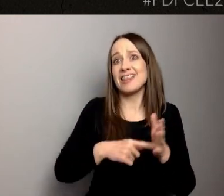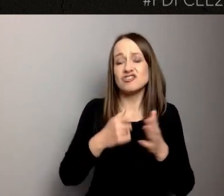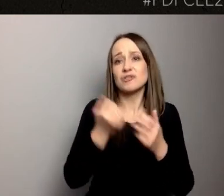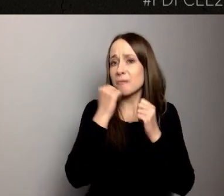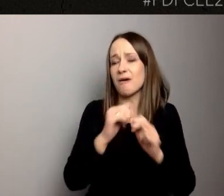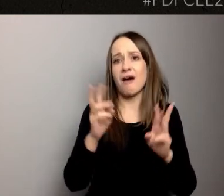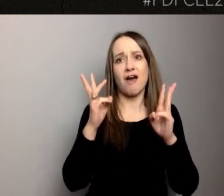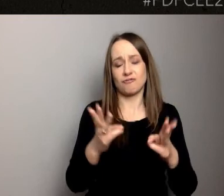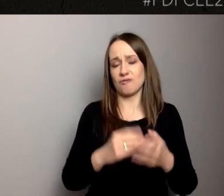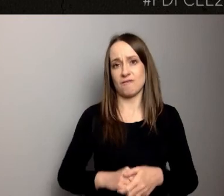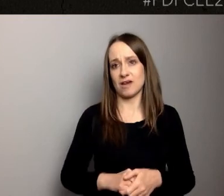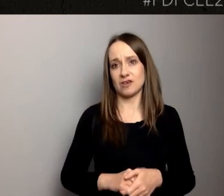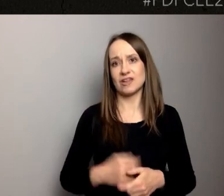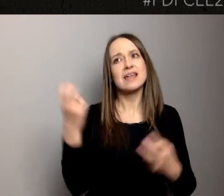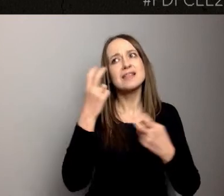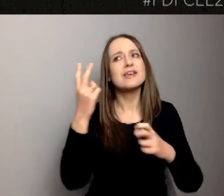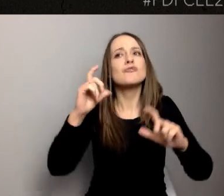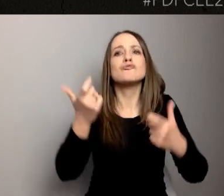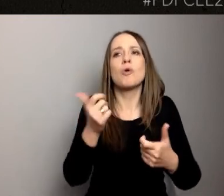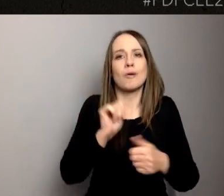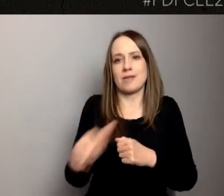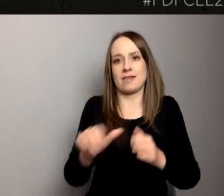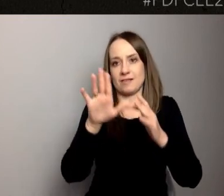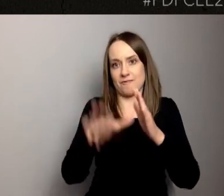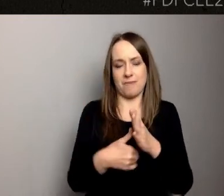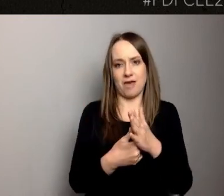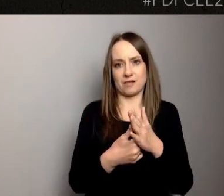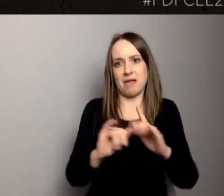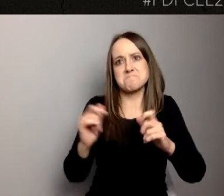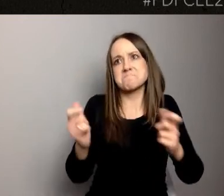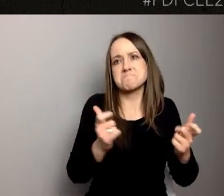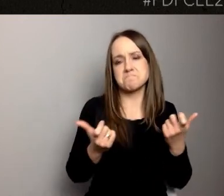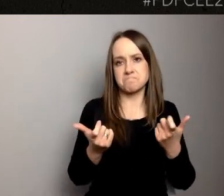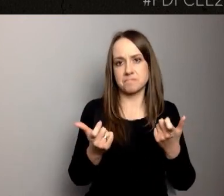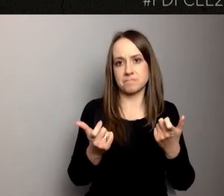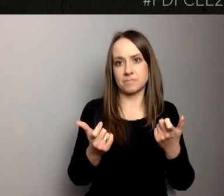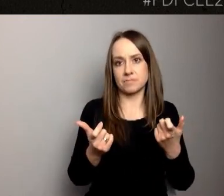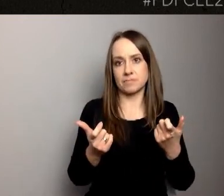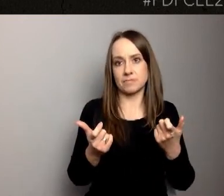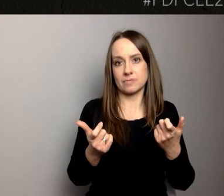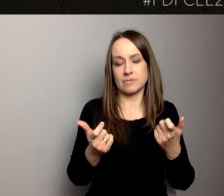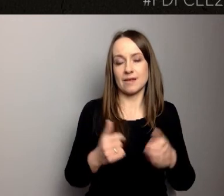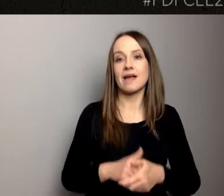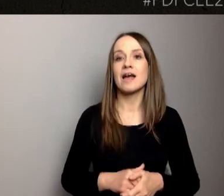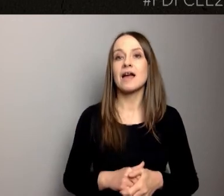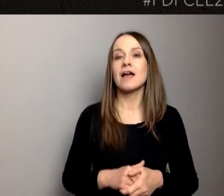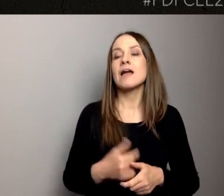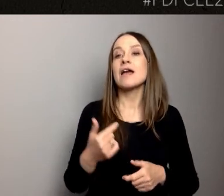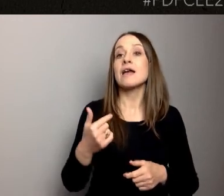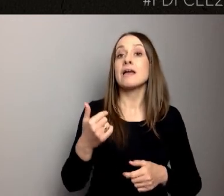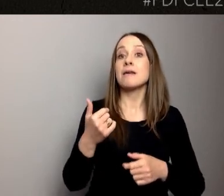dzieje. To jest bardzo ciekawe, że często, kiedy pracuję na przykład z mieszkańcami w